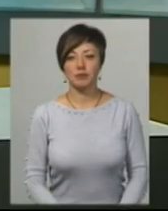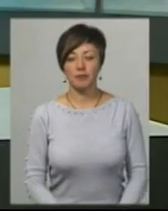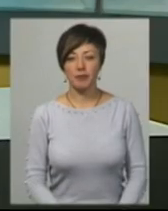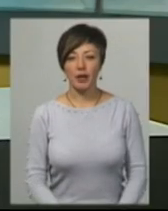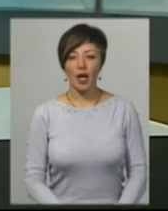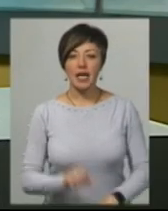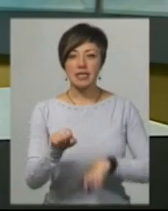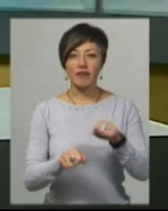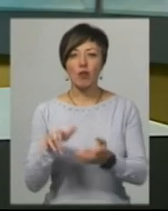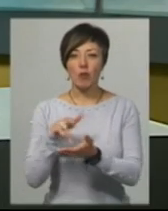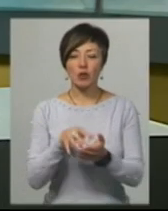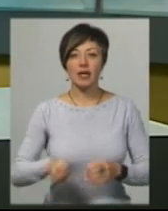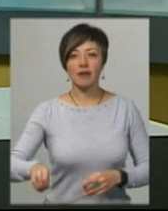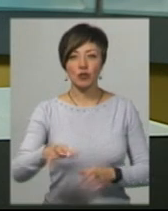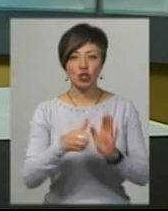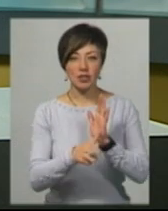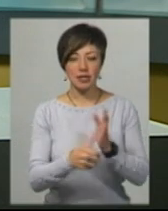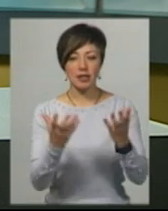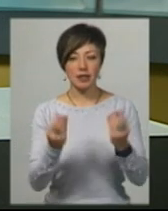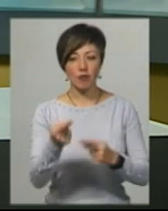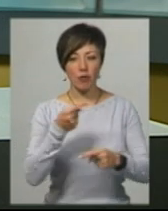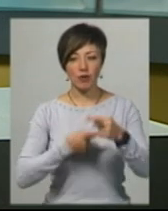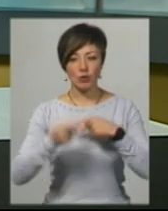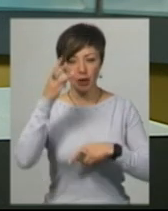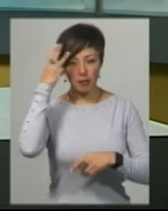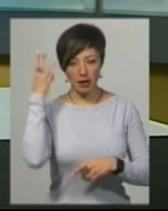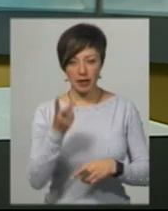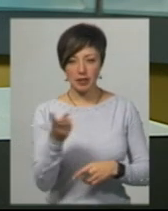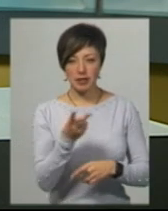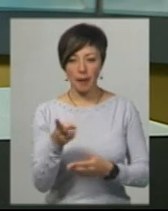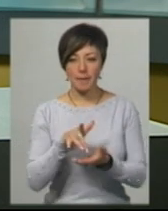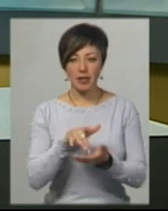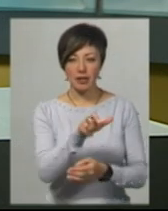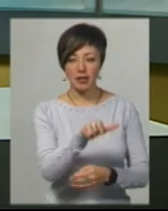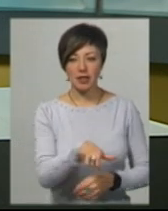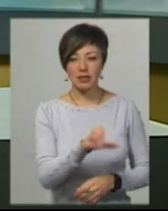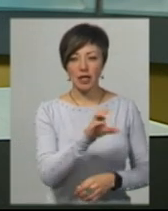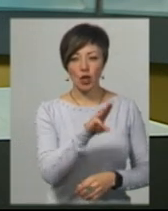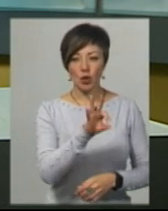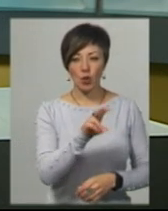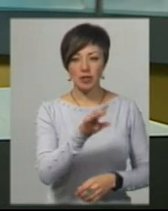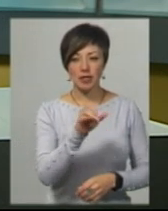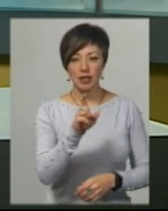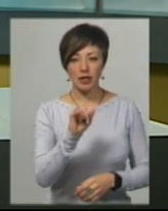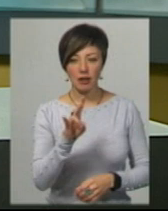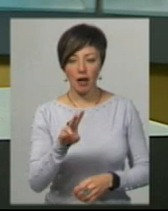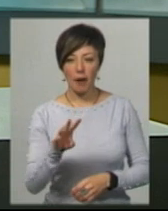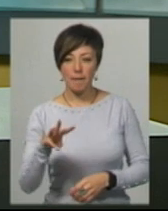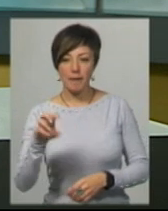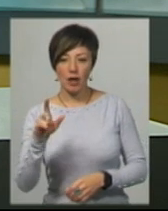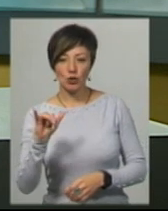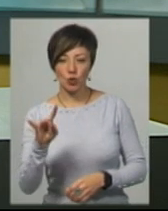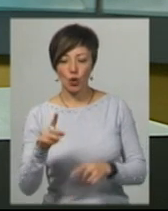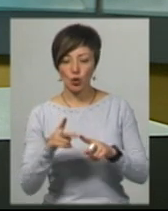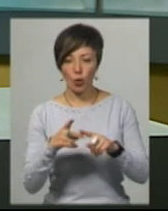З велоподорожі Європою за 60 днів повернулися хмельницькі мандрівники Сергій Толстіхін та Юлія Мазур. Це другий